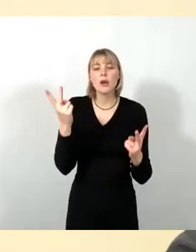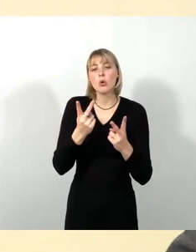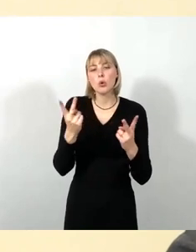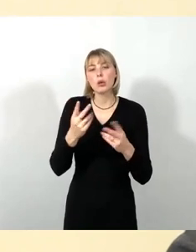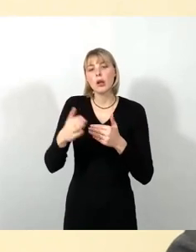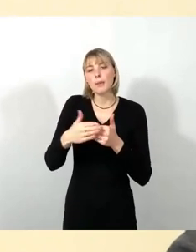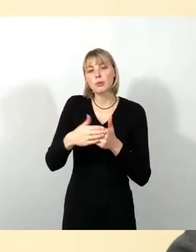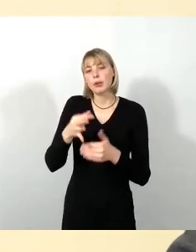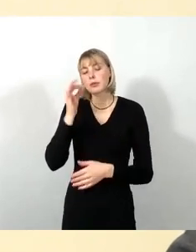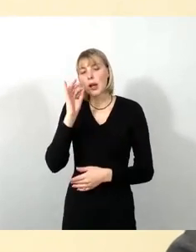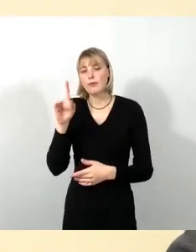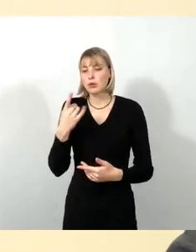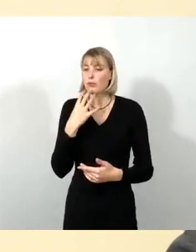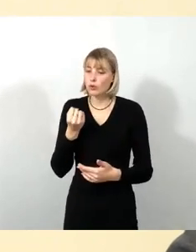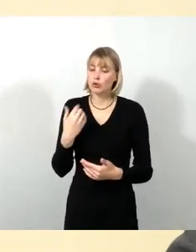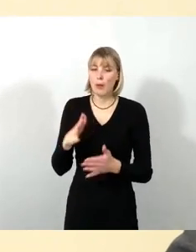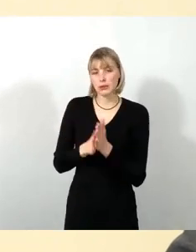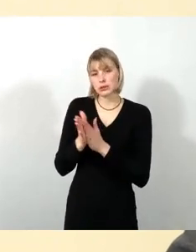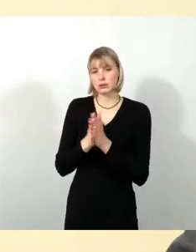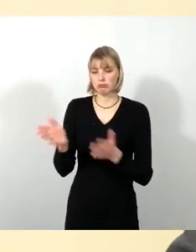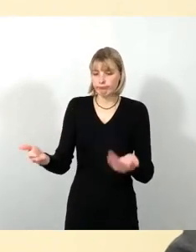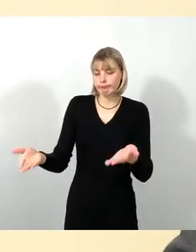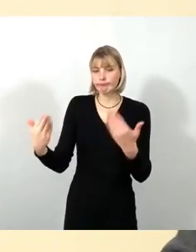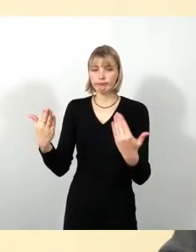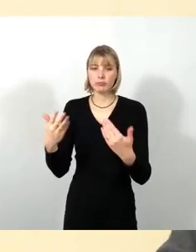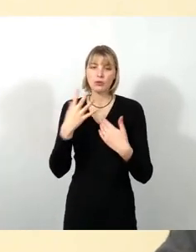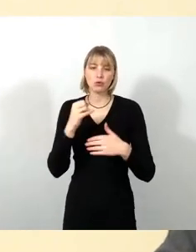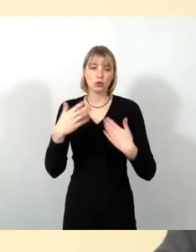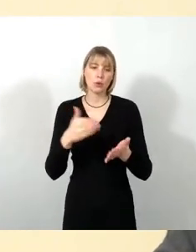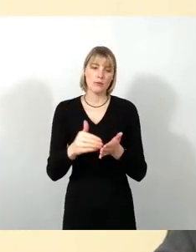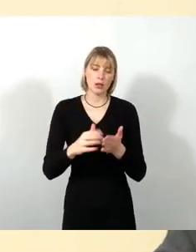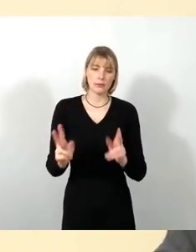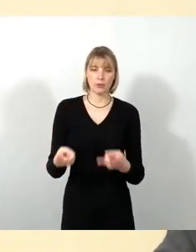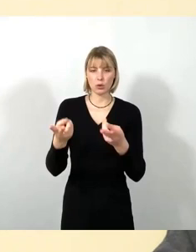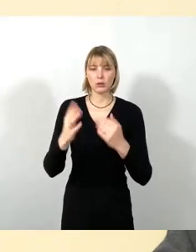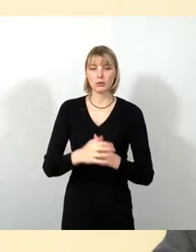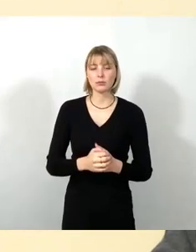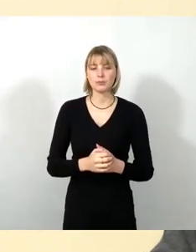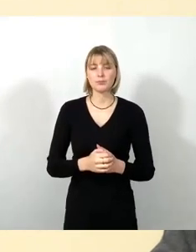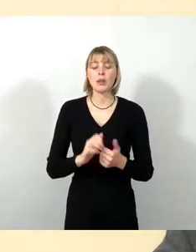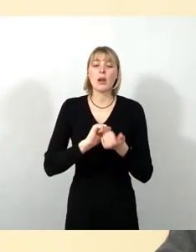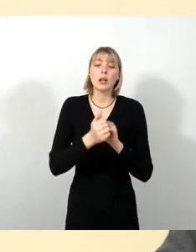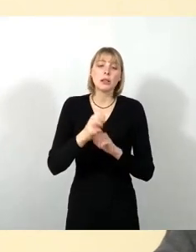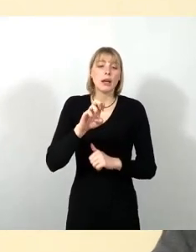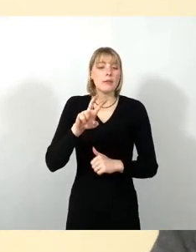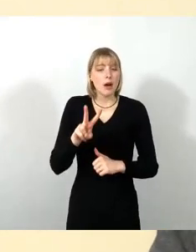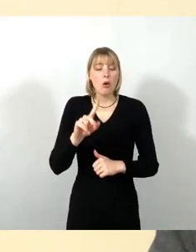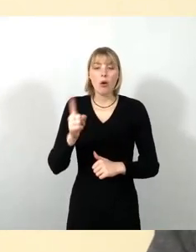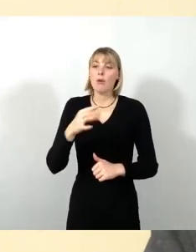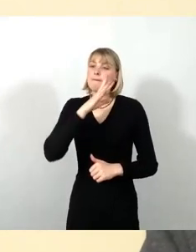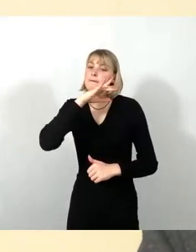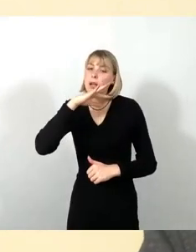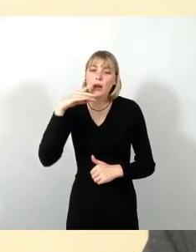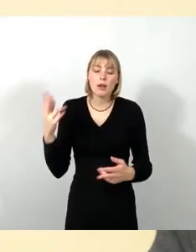das soll fortgeführt werden. Das Riesa e.V. wiederum erhält natürlich durchaus umfangreiche Förderung durch die Kultur, durch die